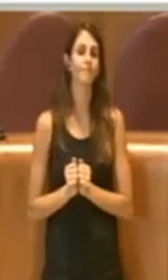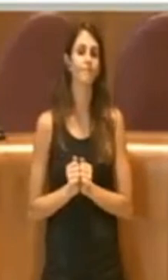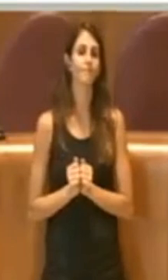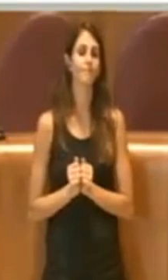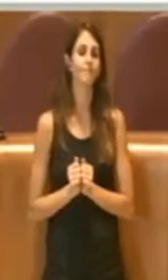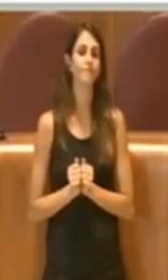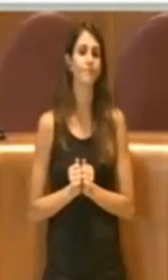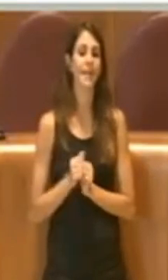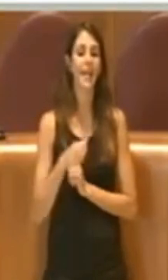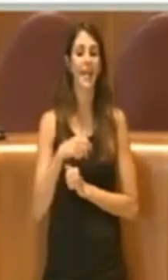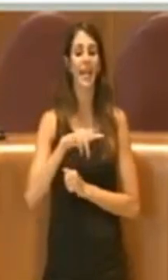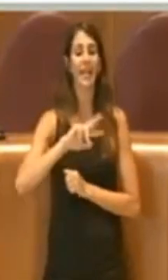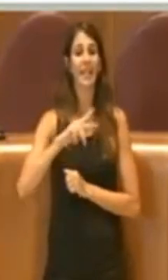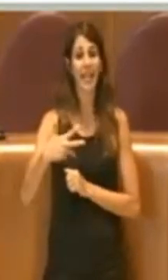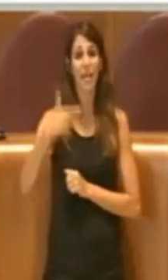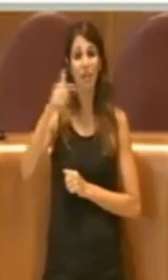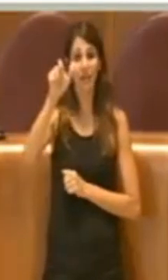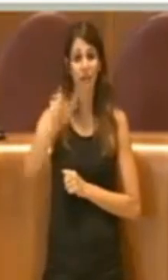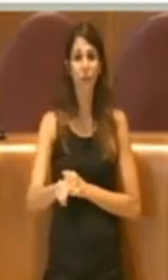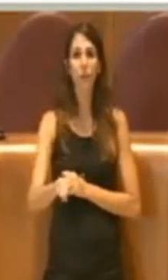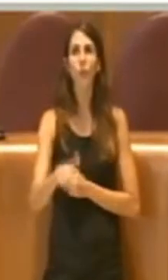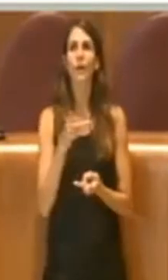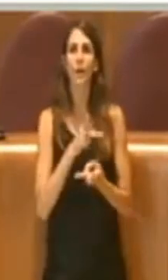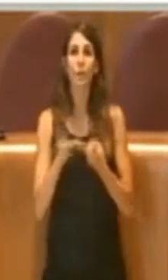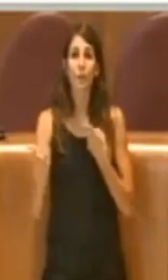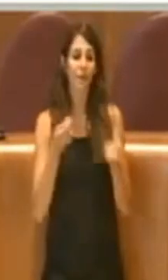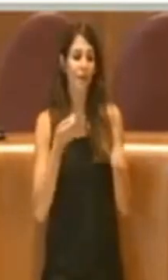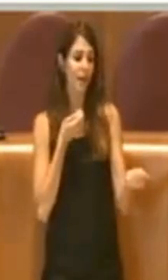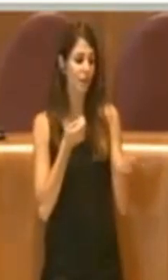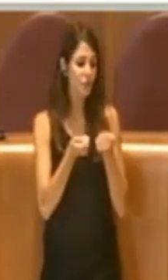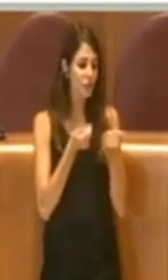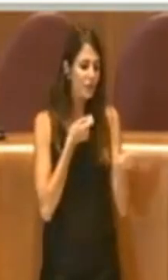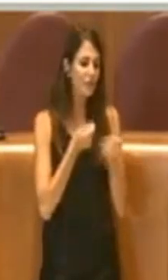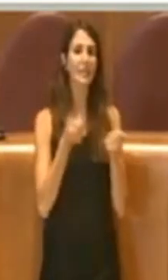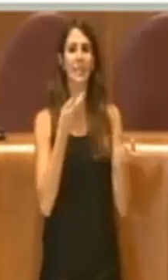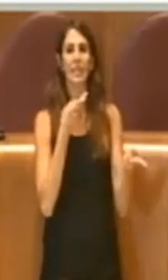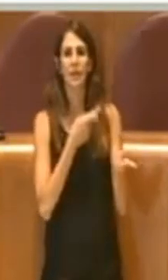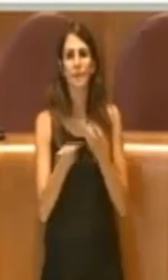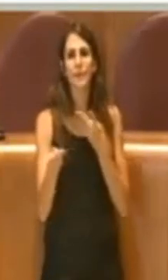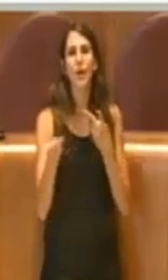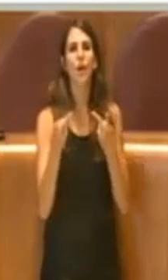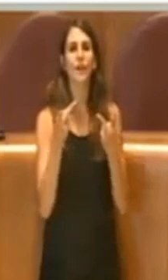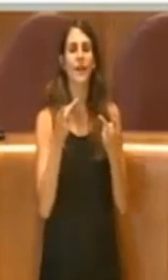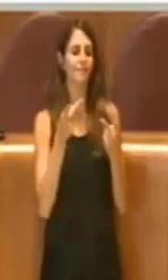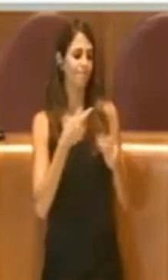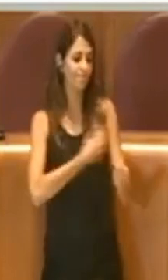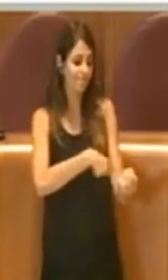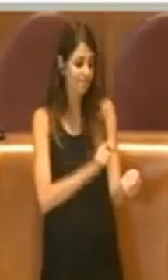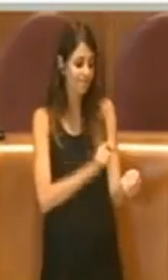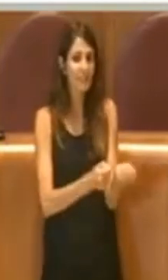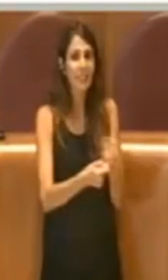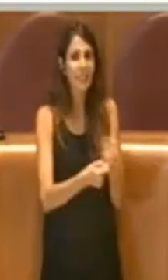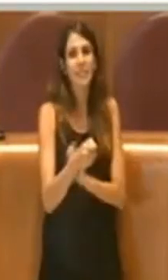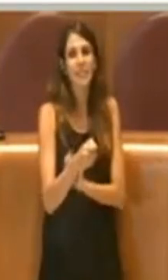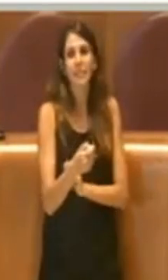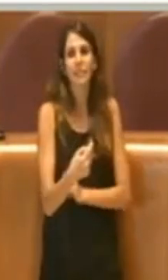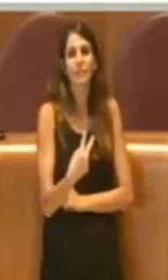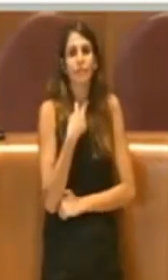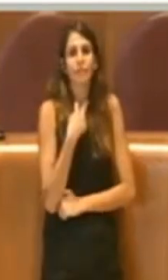terzo, che con tutta la sua buona volontà l'ha anche gestito ed anche apprezzato da parte dei cittadini, si è trovato poi a